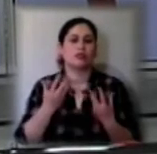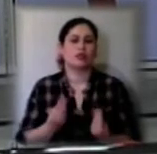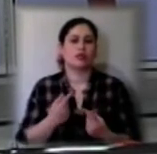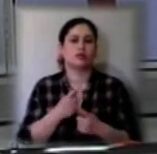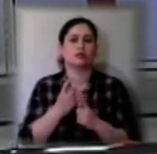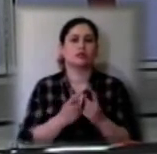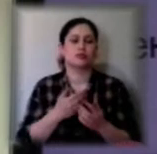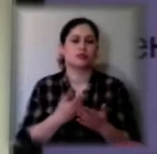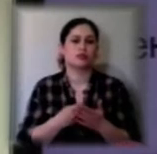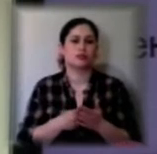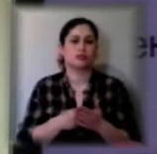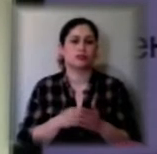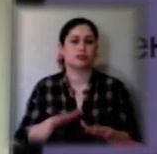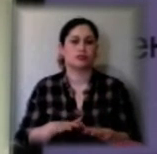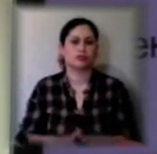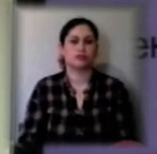бюджету.